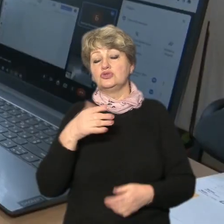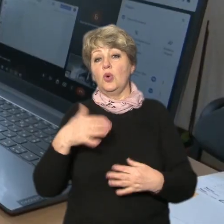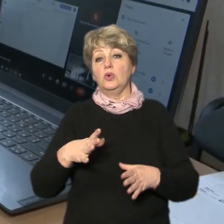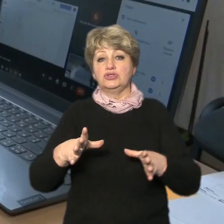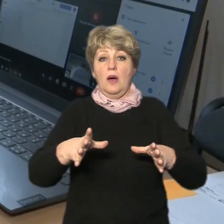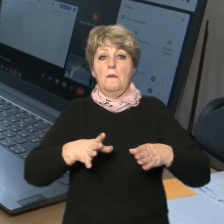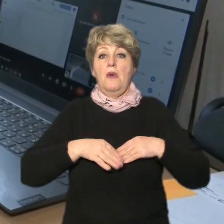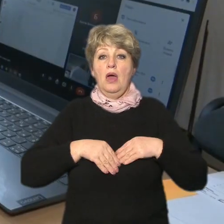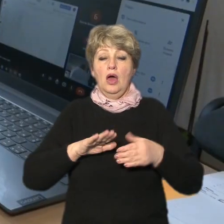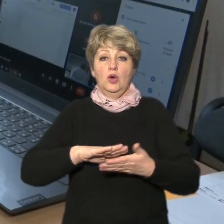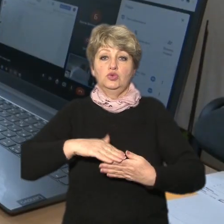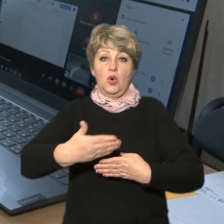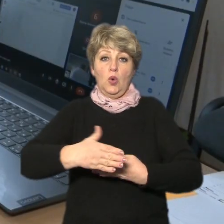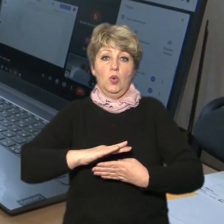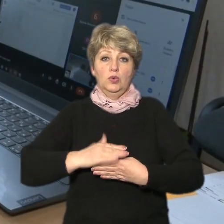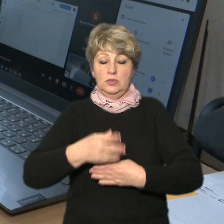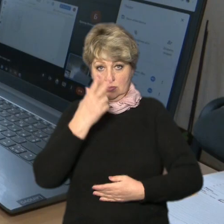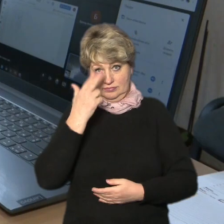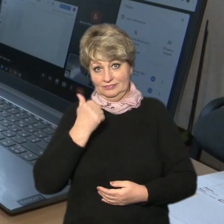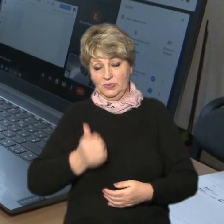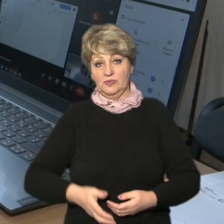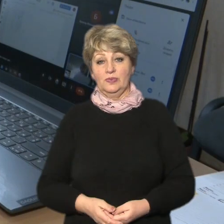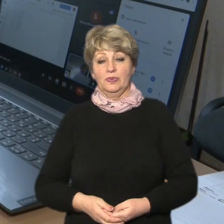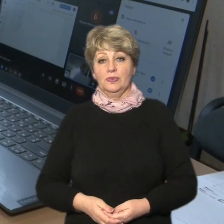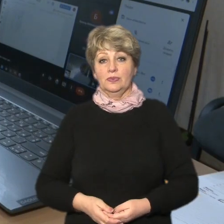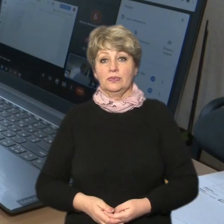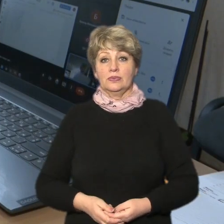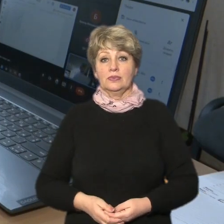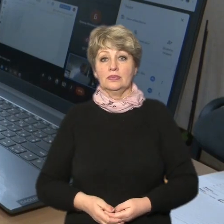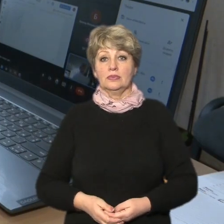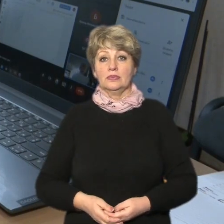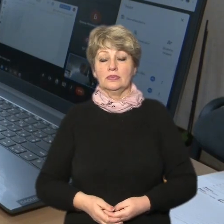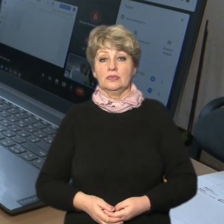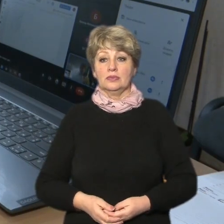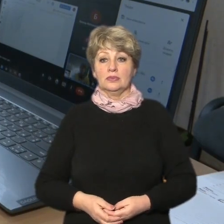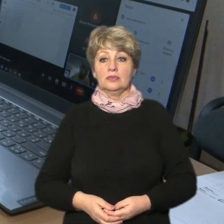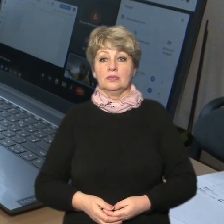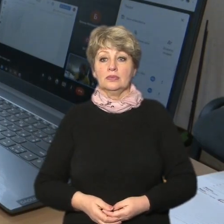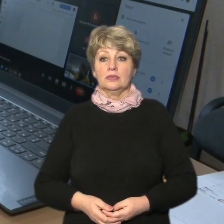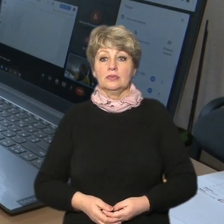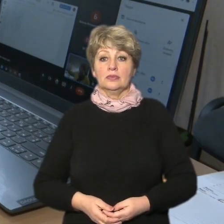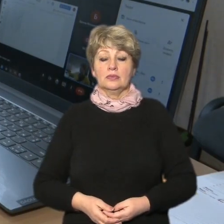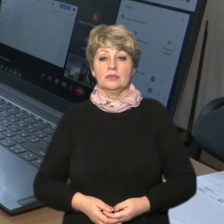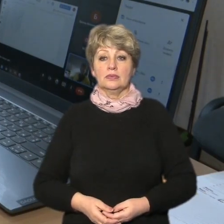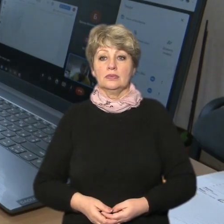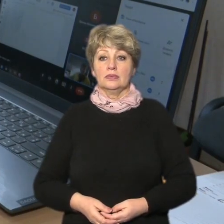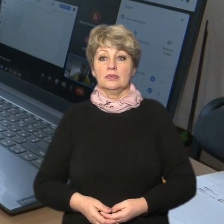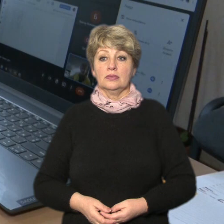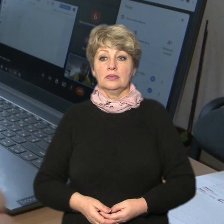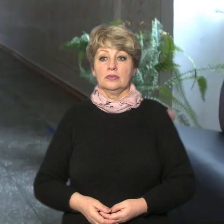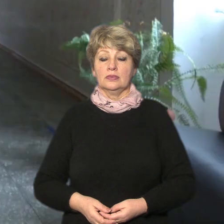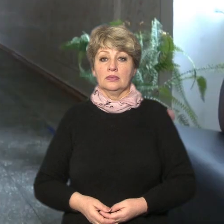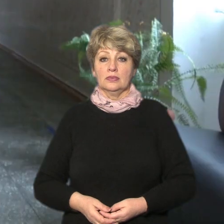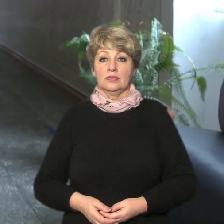висота інша сторона прямокутника довжина кола за якою формулою шукаємо довжину